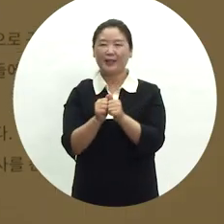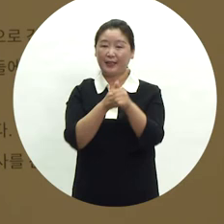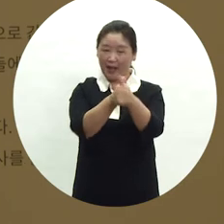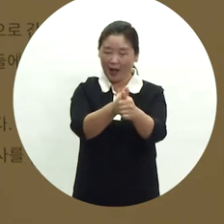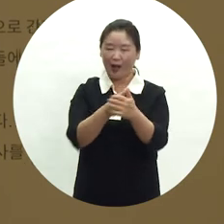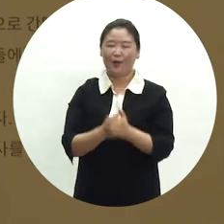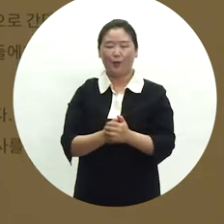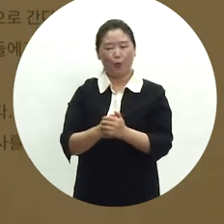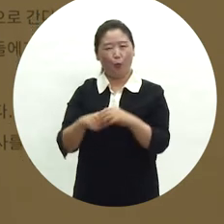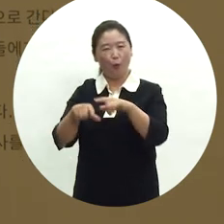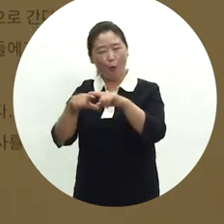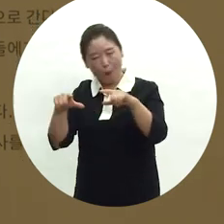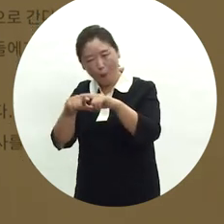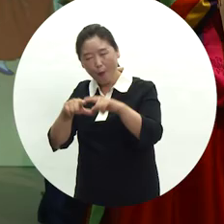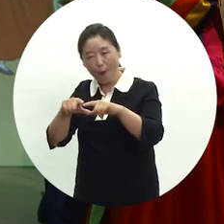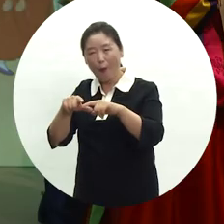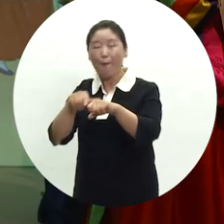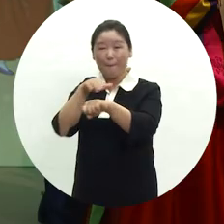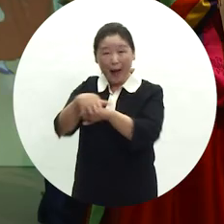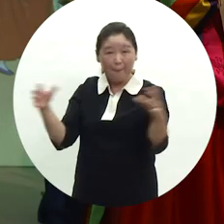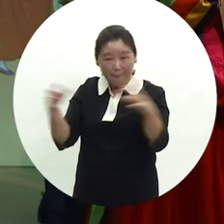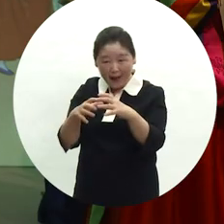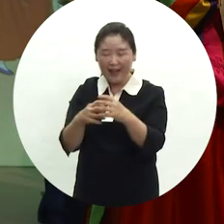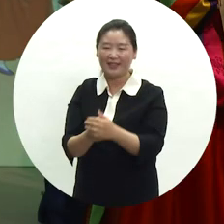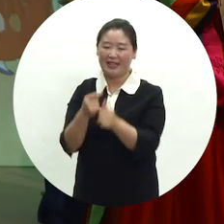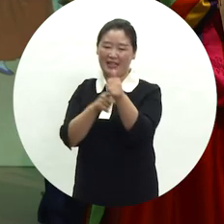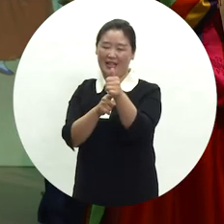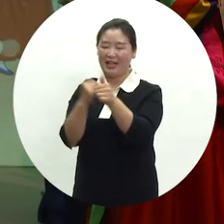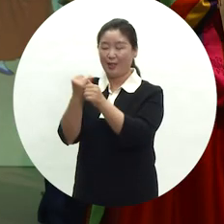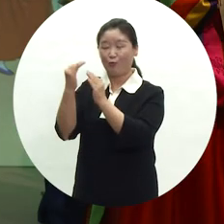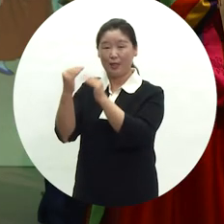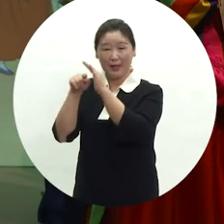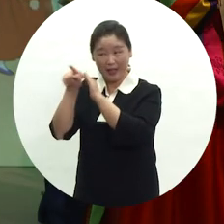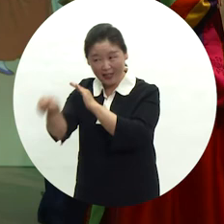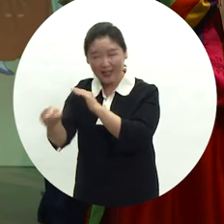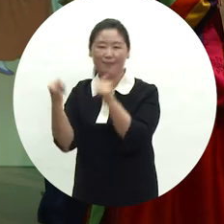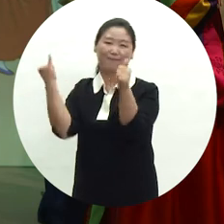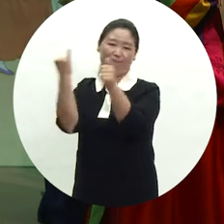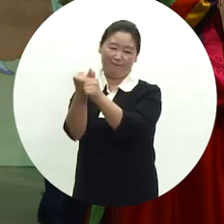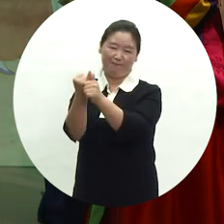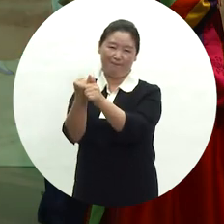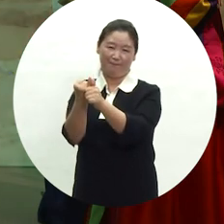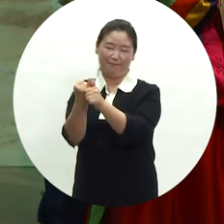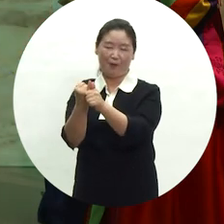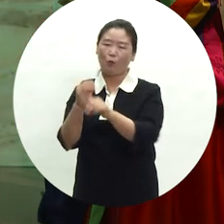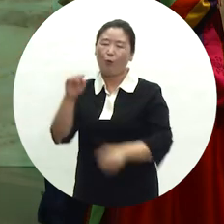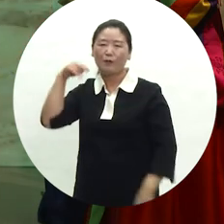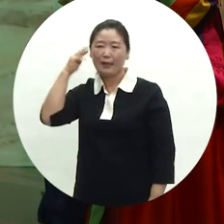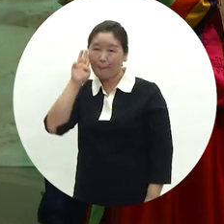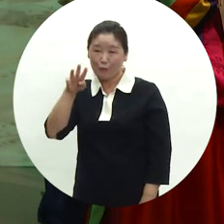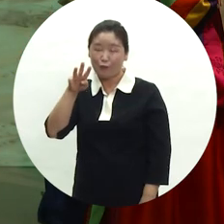재래의 관행이 절충되어 신랑이 신부집에서 혼례를 행하게 됩니다. 당일 또는